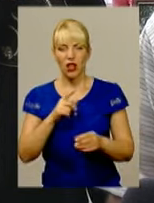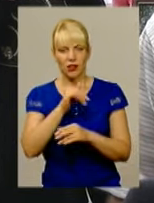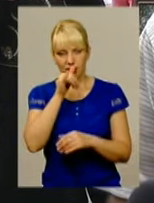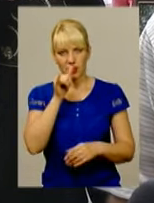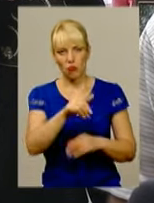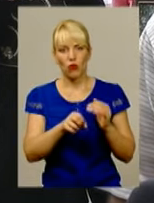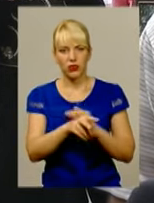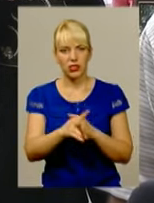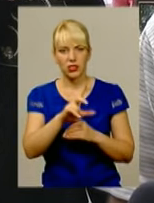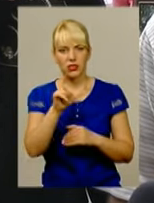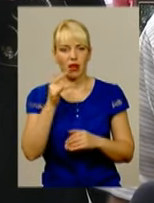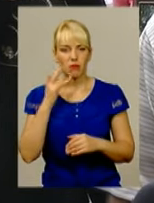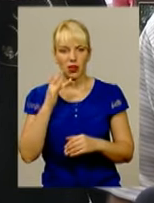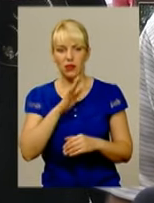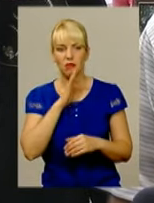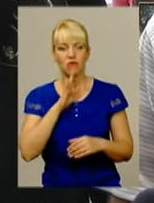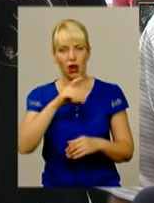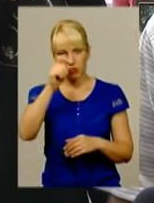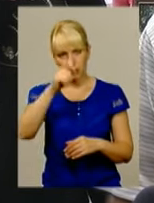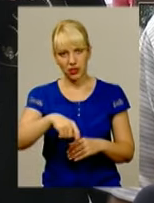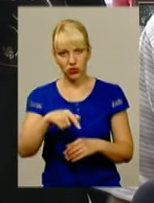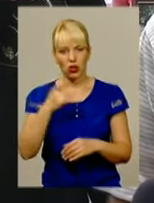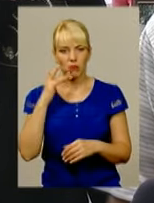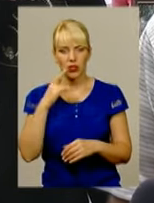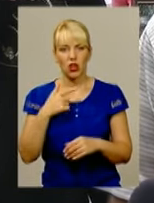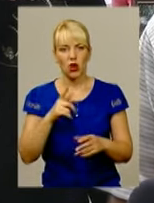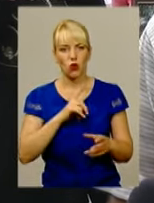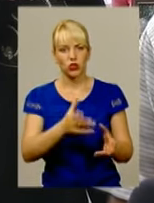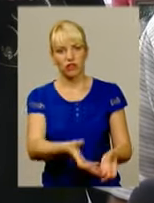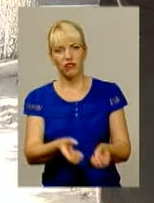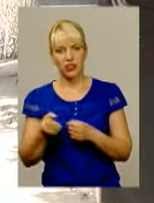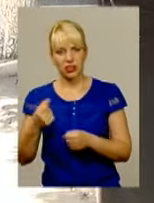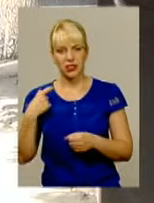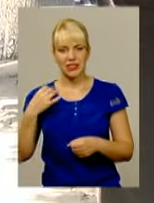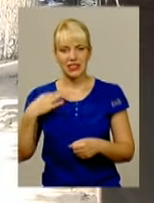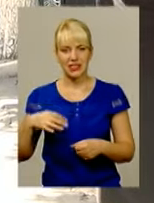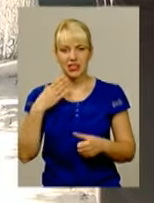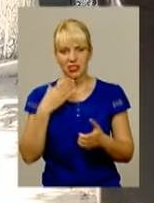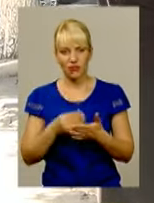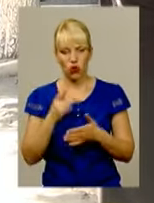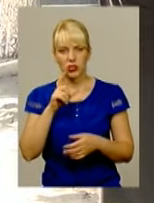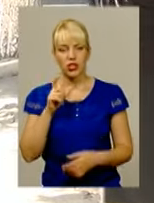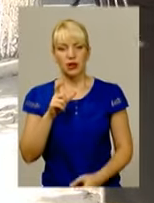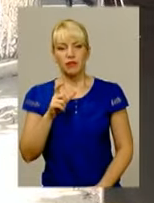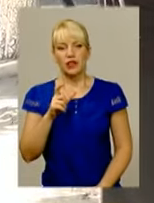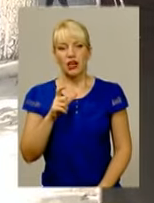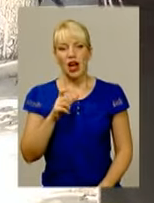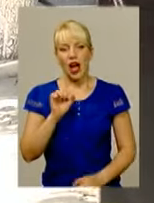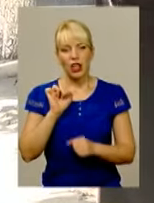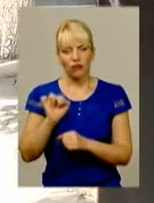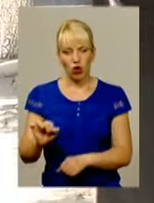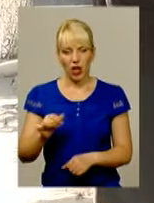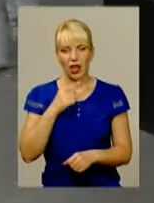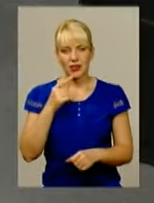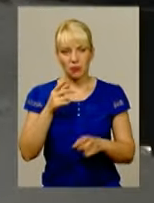вилетіла мама з Америки, добиватися його звідси, щоб його спасати. Адвокат потерпілої сторони Олександр Поліщук